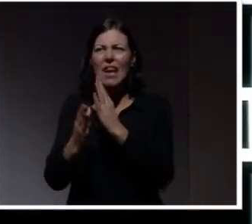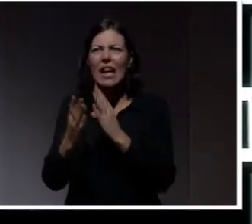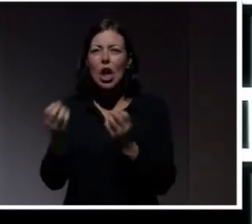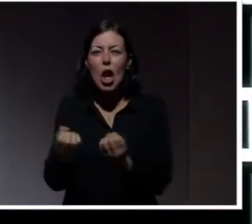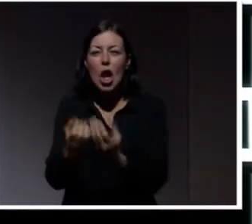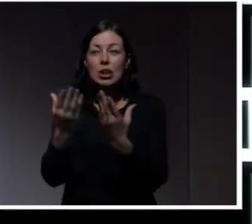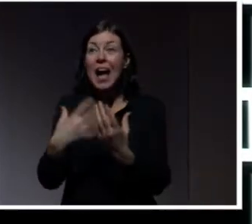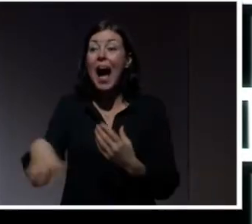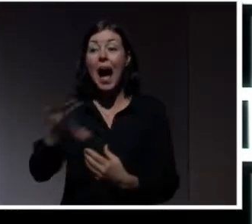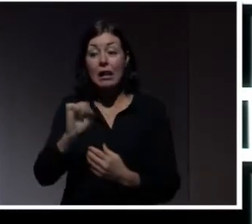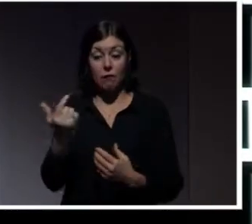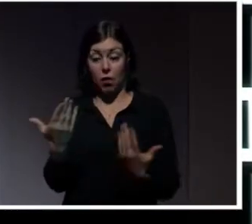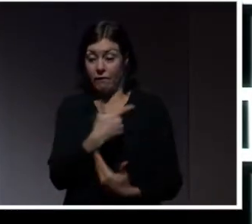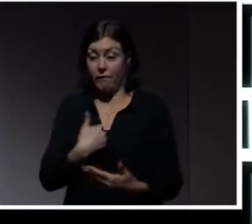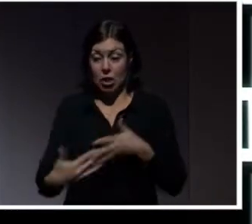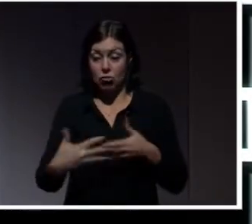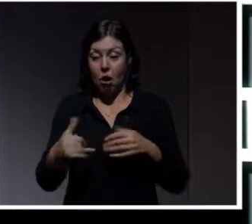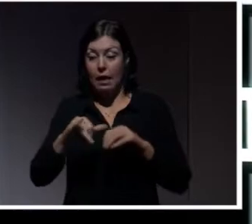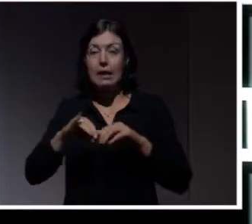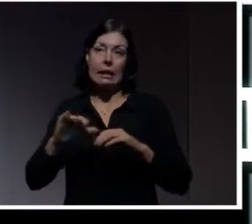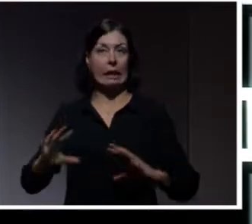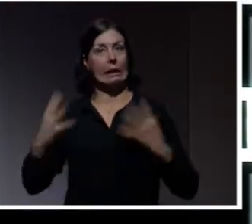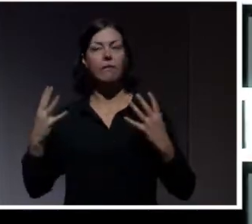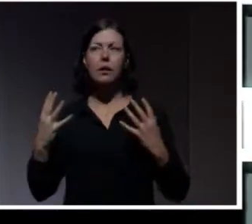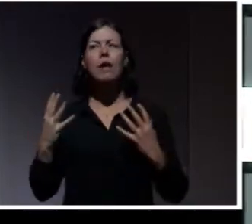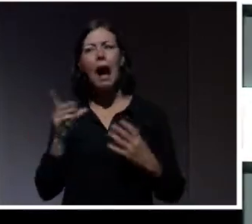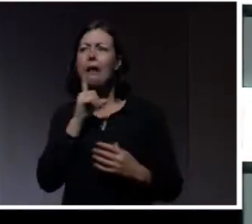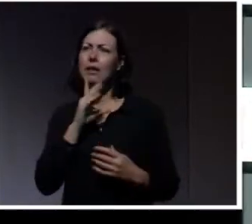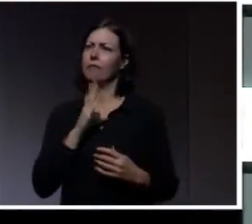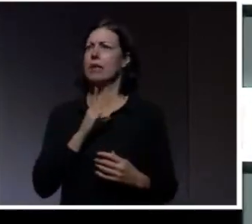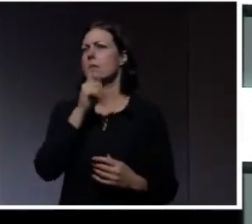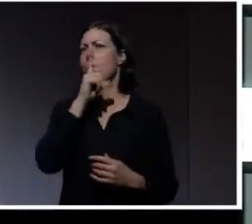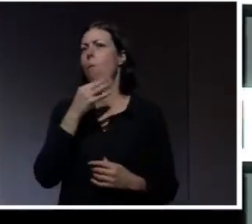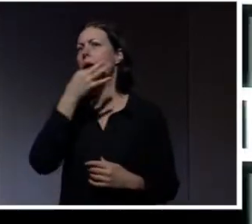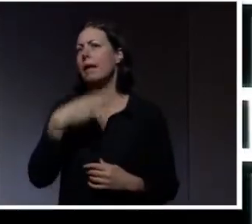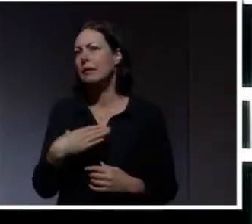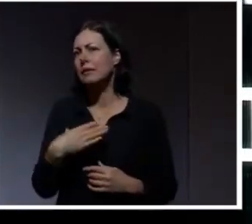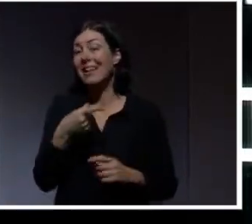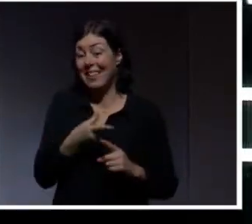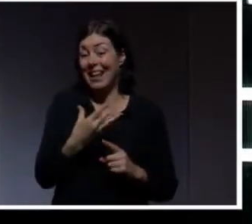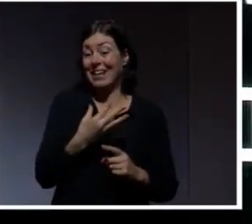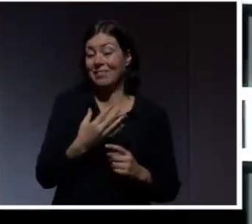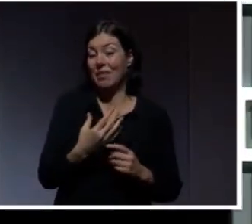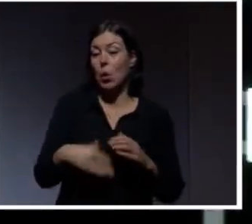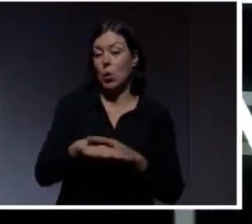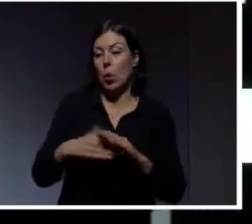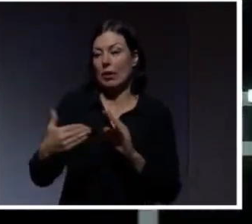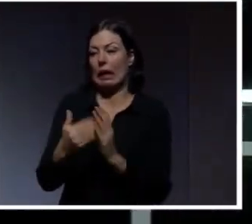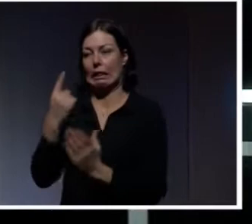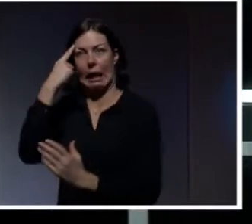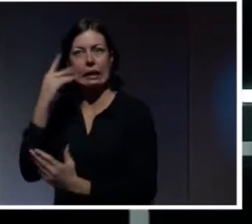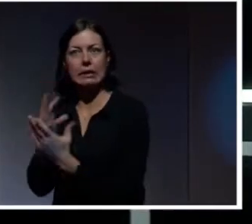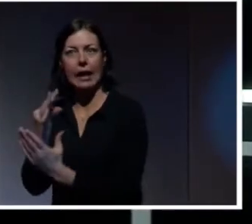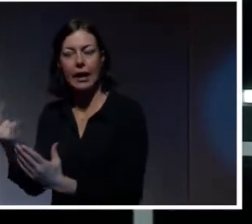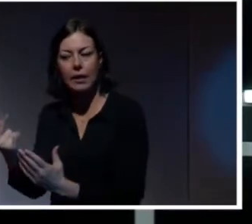vi gör i livet har någon typ av risk. Och det är en stark grund för att tänka säkerhet, naturligtvis. Men det innebär att vi måste